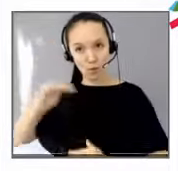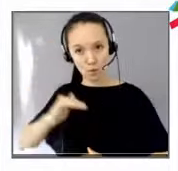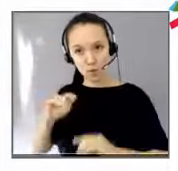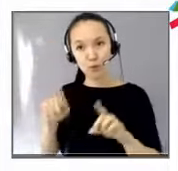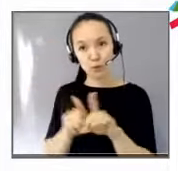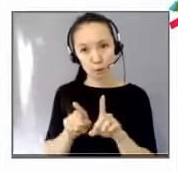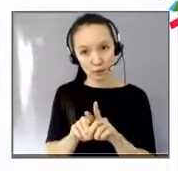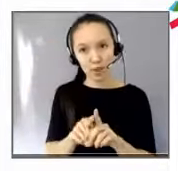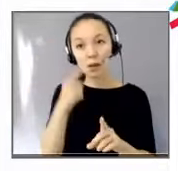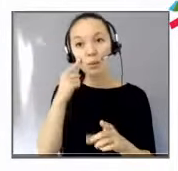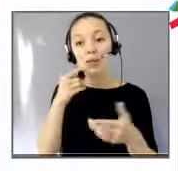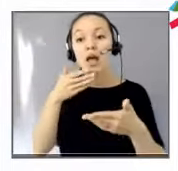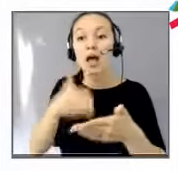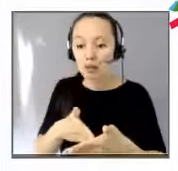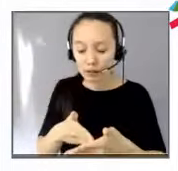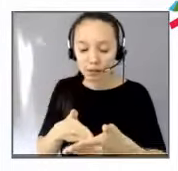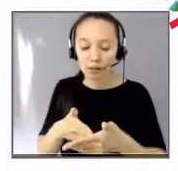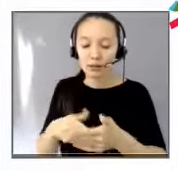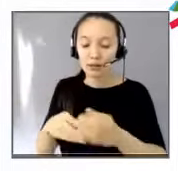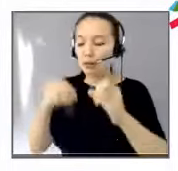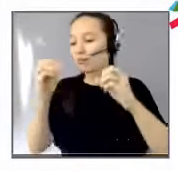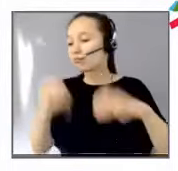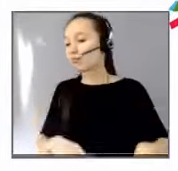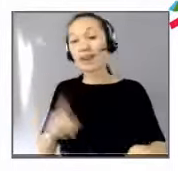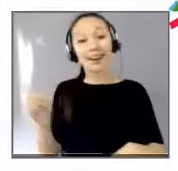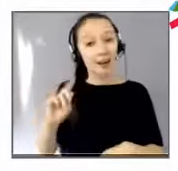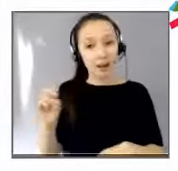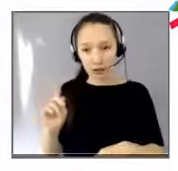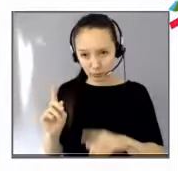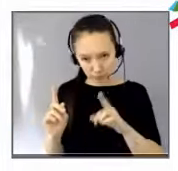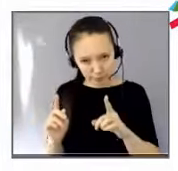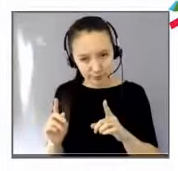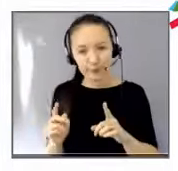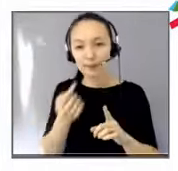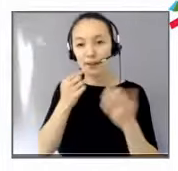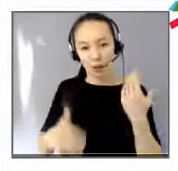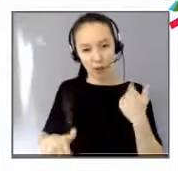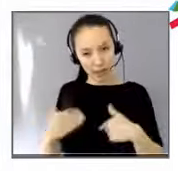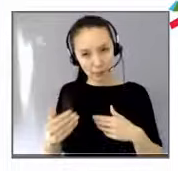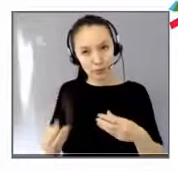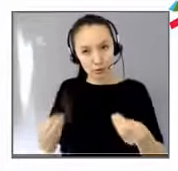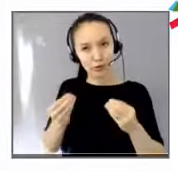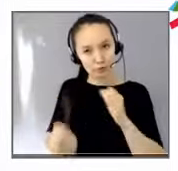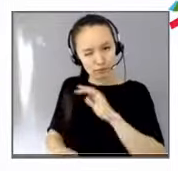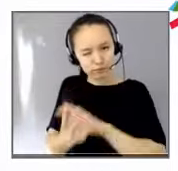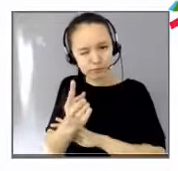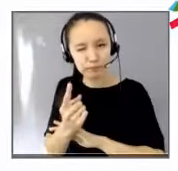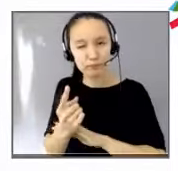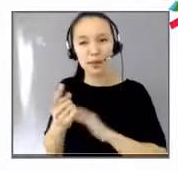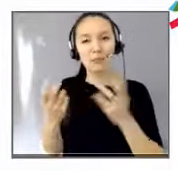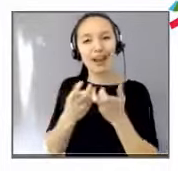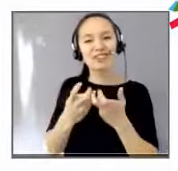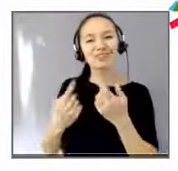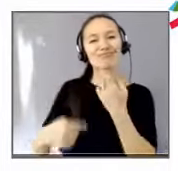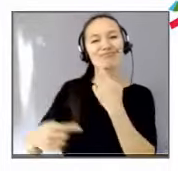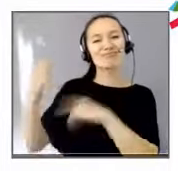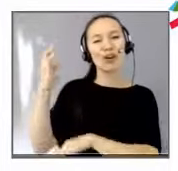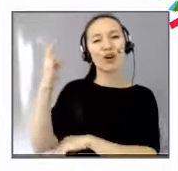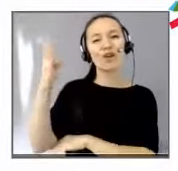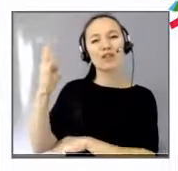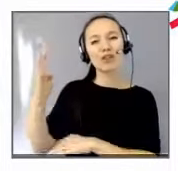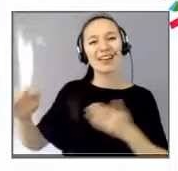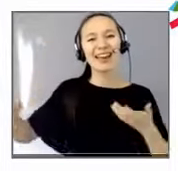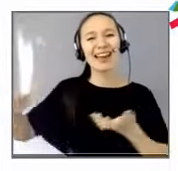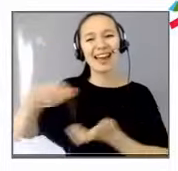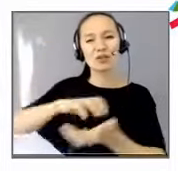l'a dit souvent, fait, on le répète aussi, le handicap est source d'innovation. C'est ce que nous ont prouvé les révolutionnaires, la conférence révolutionnaire où on avait